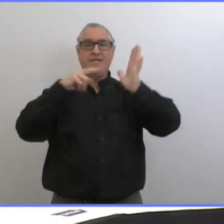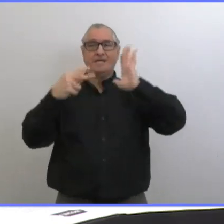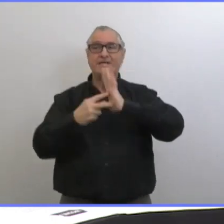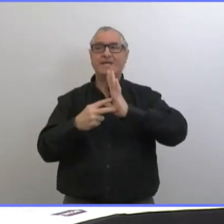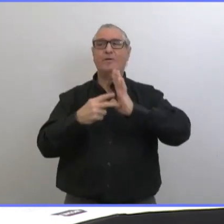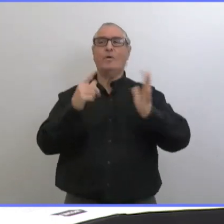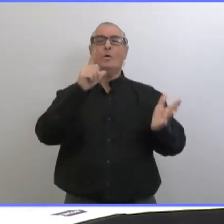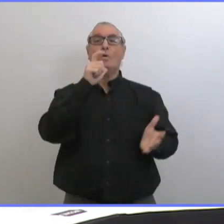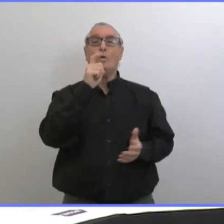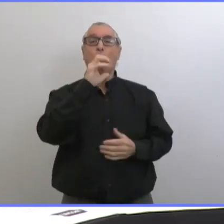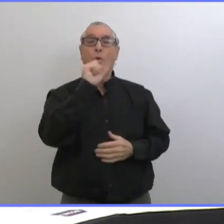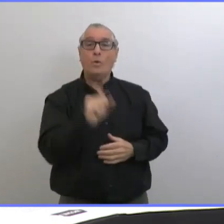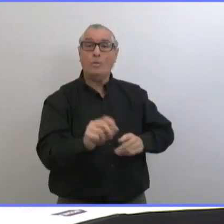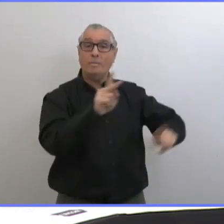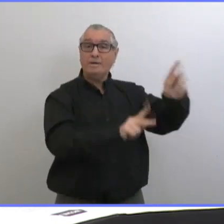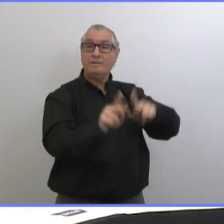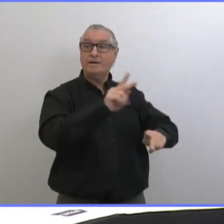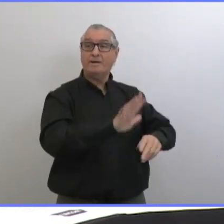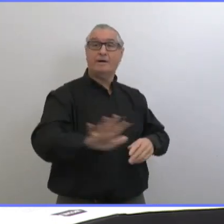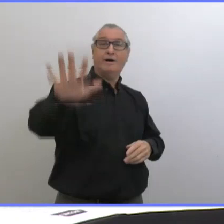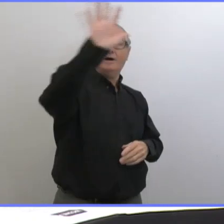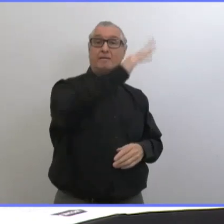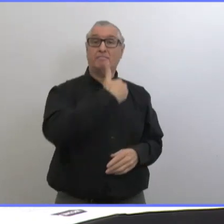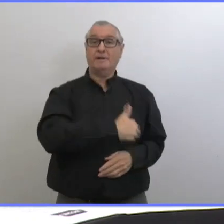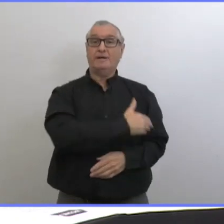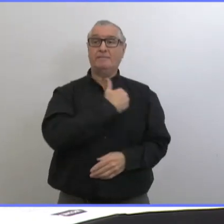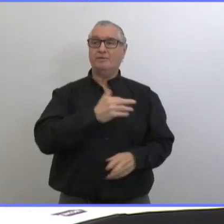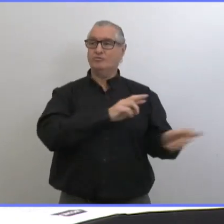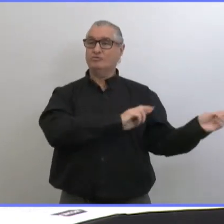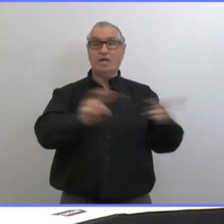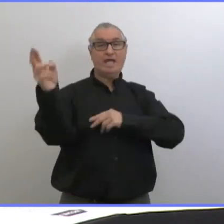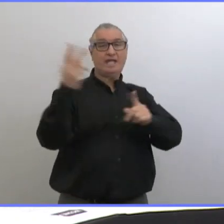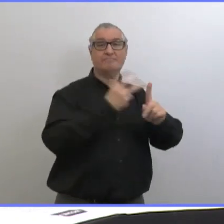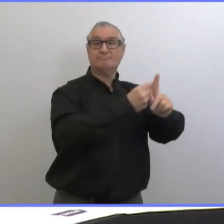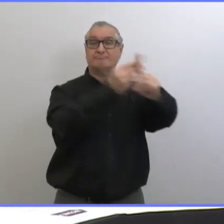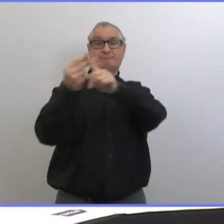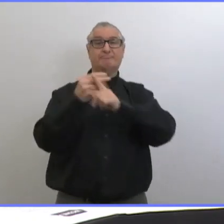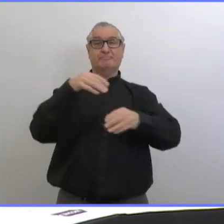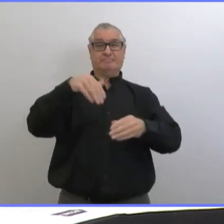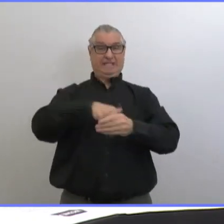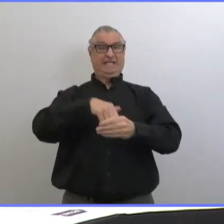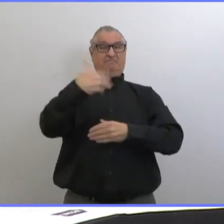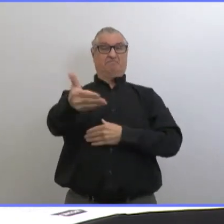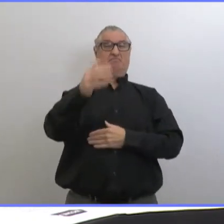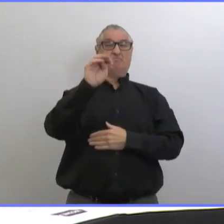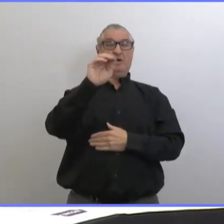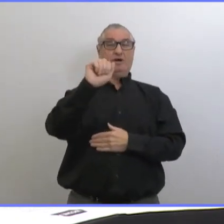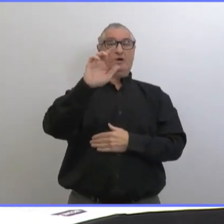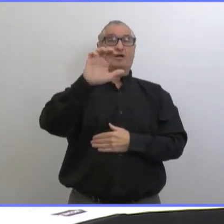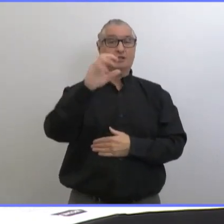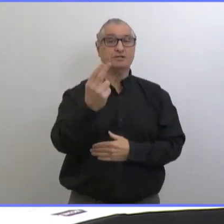commencer à vacciner les personnes âgées du Manitoba en mars. Mais on sait qu'on dépend